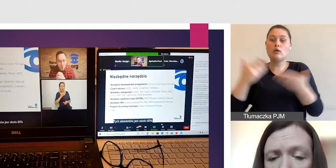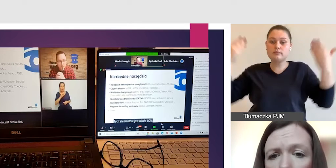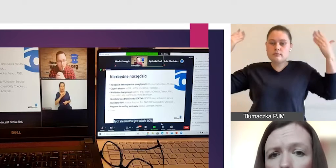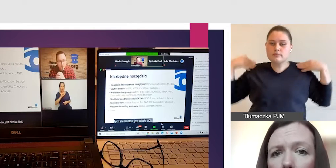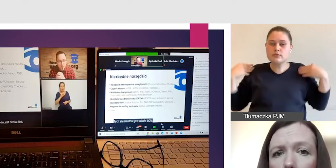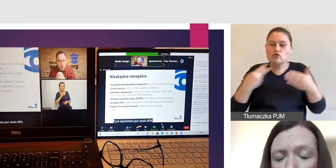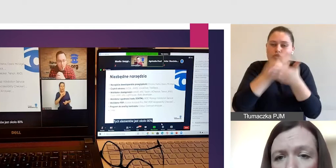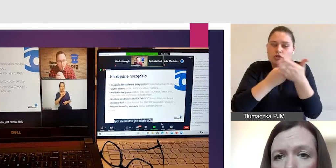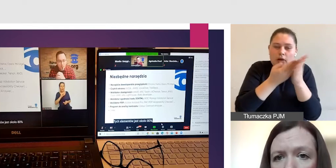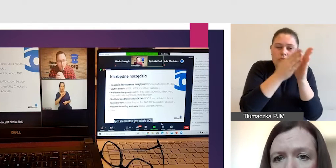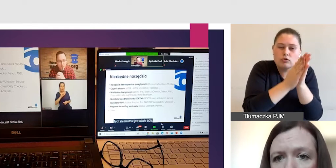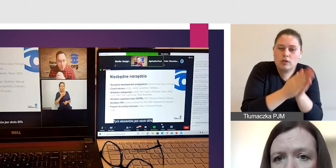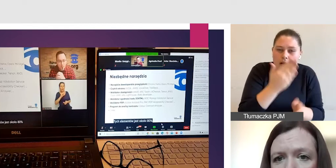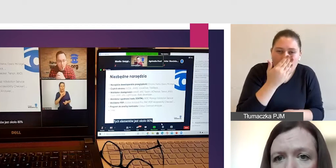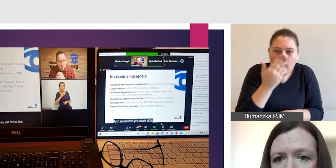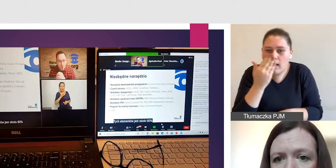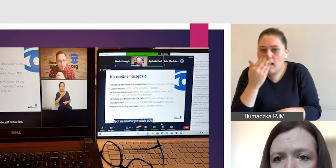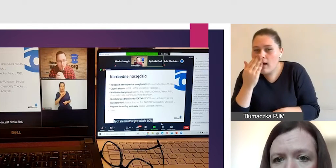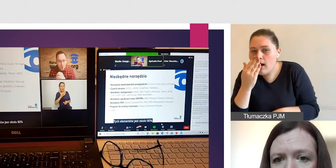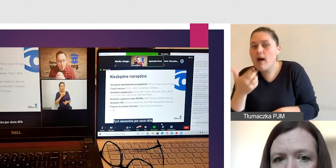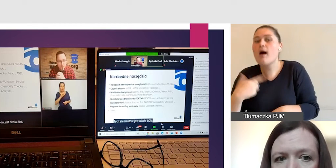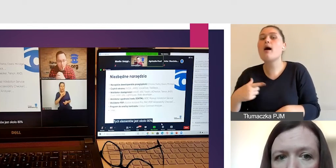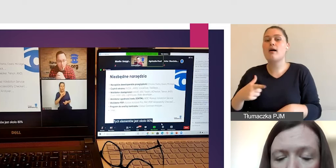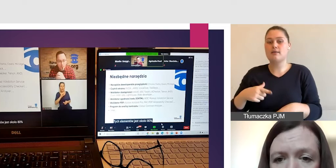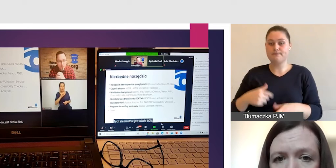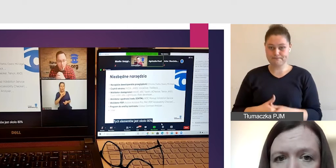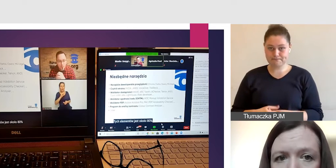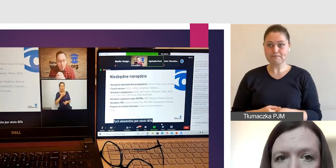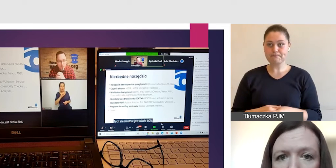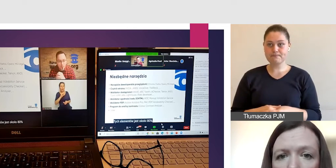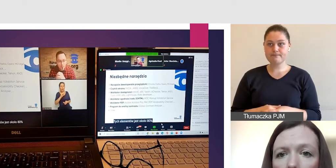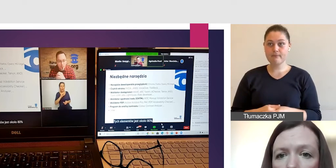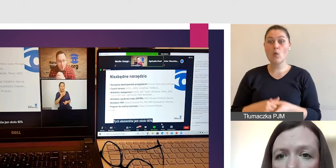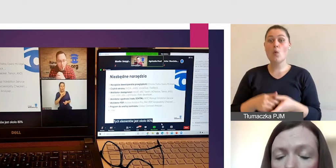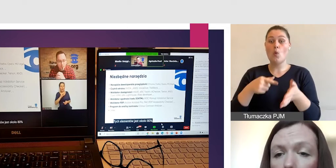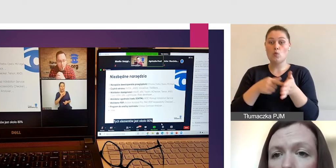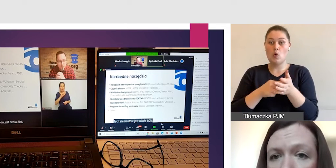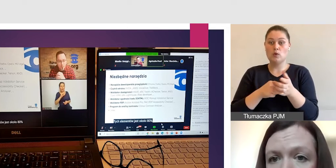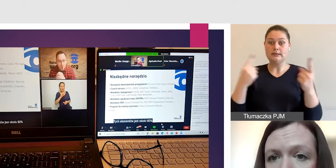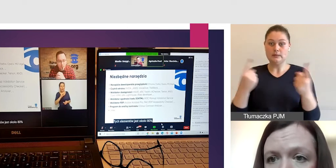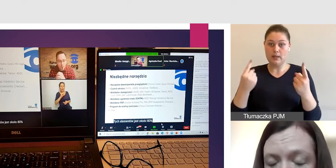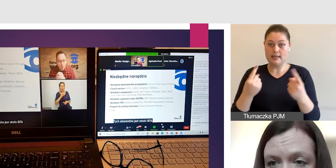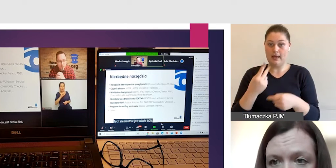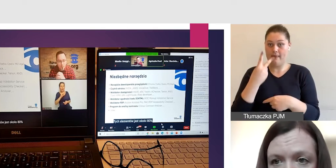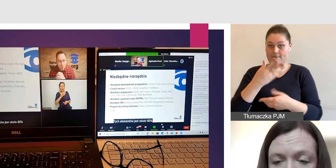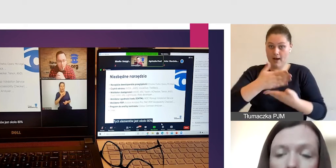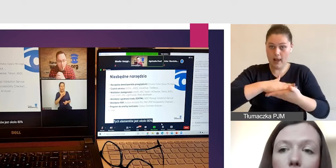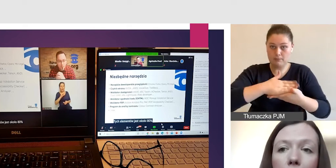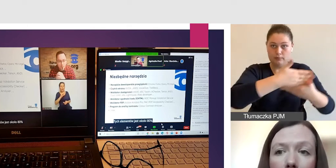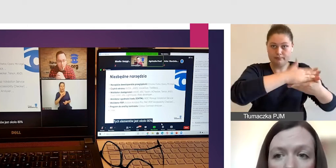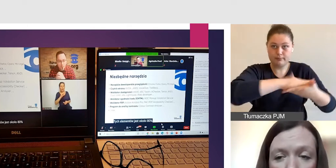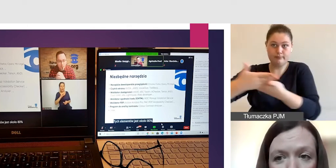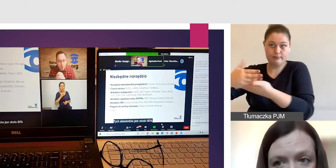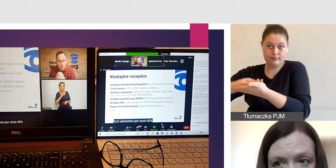Tak jak mówiłam, może się okazać, że będziemy potrzebowali dwóch laptopów i pamiętajmy o tym, że